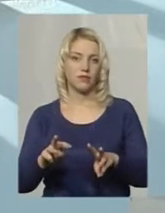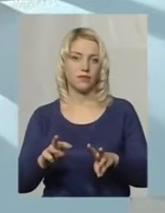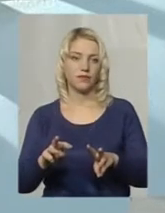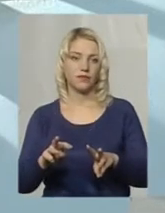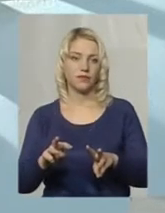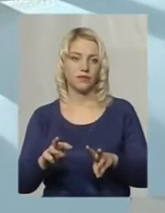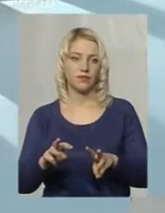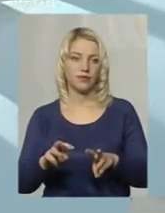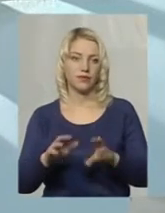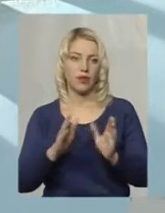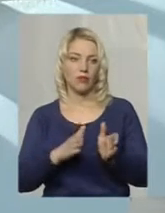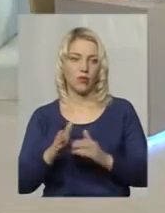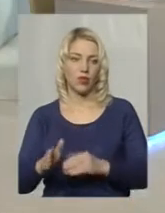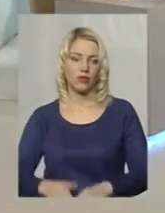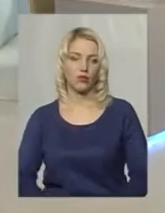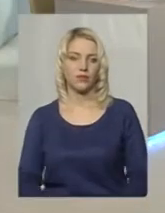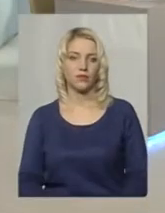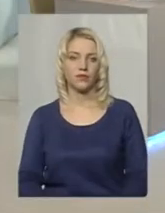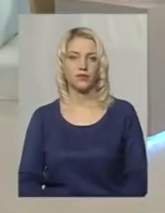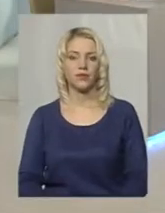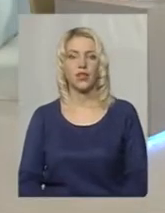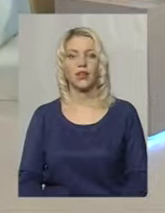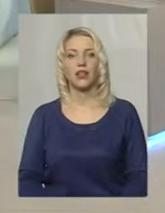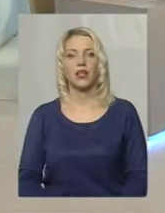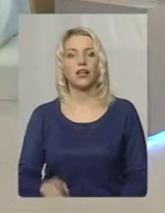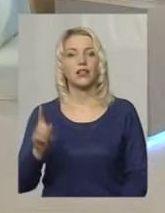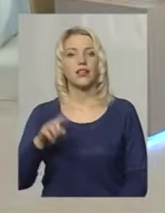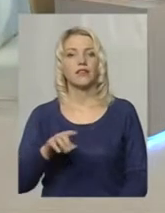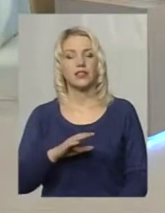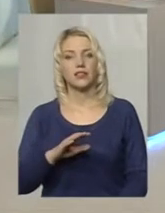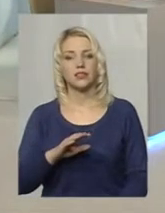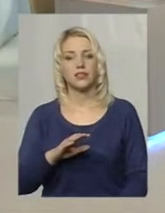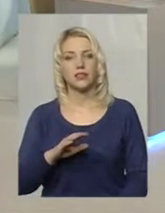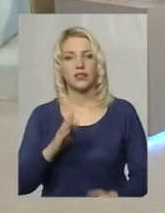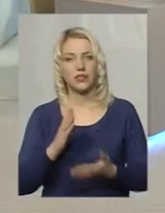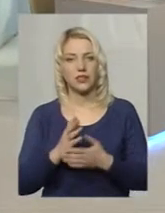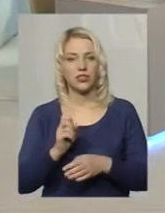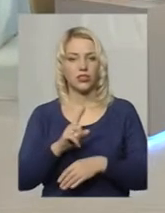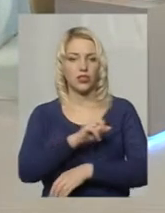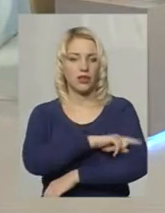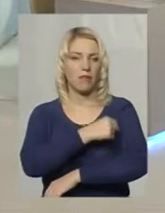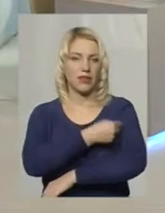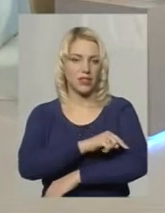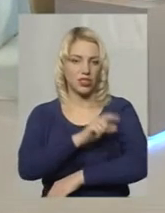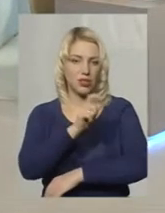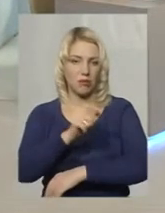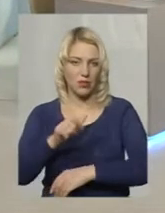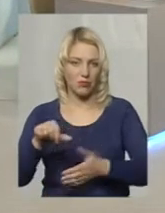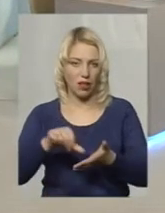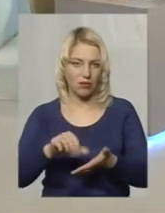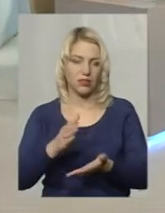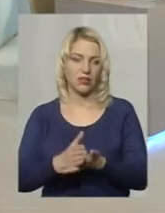правопорядку. І навіть іноді забезпечується медичний персонал, бо